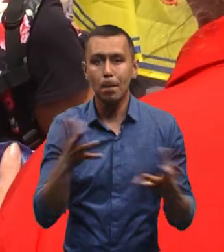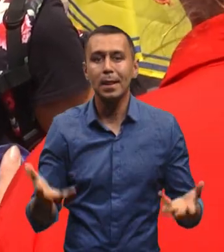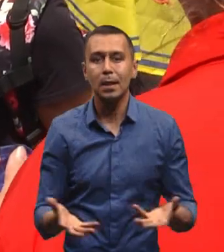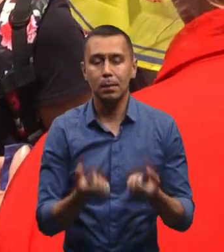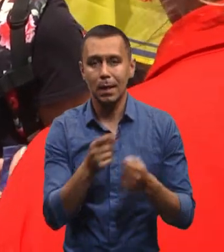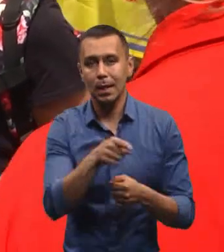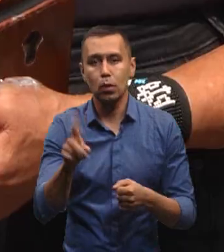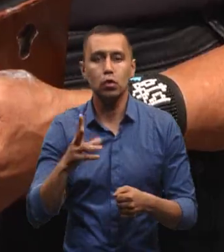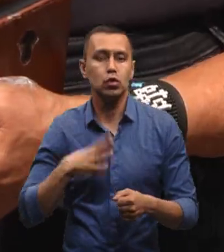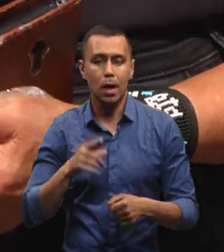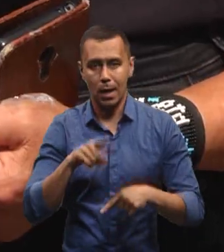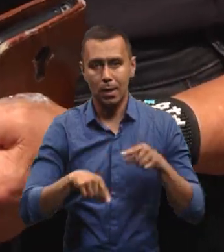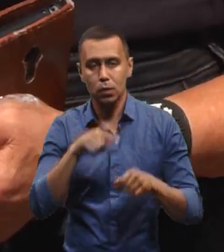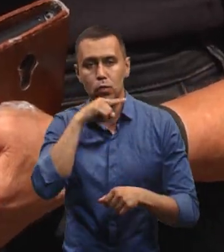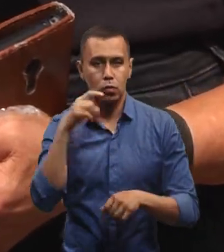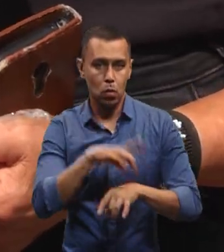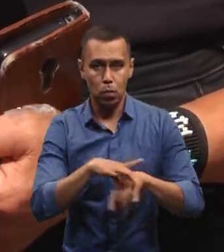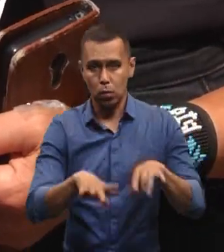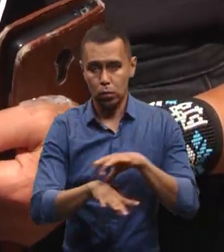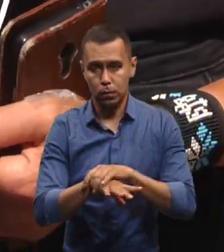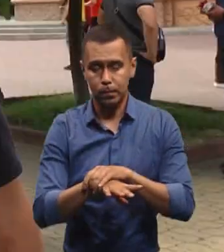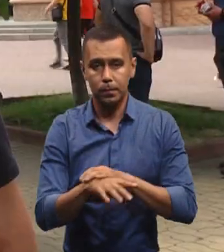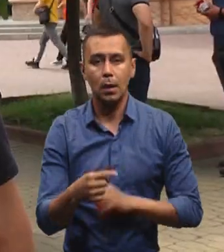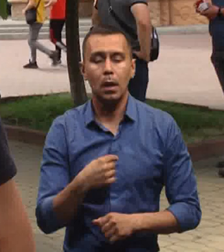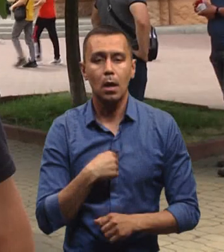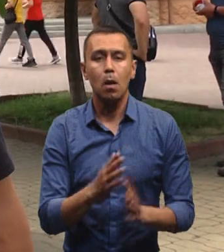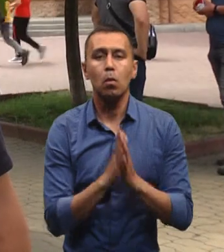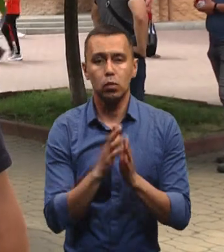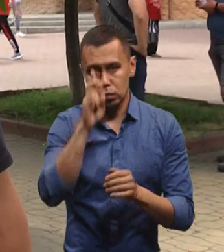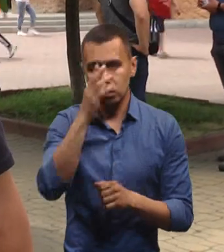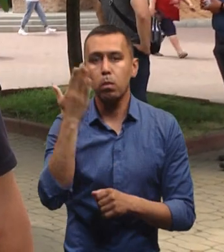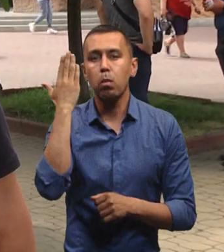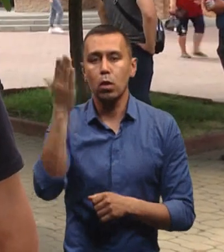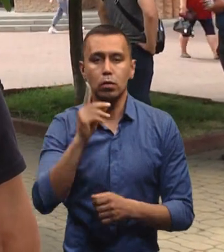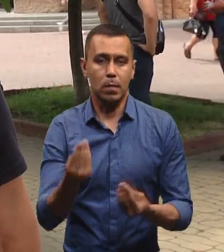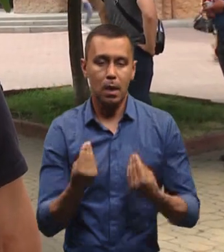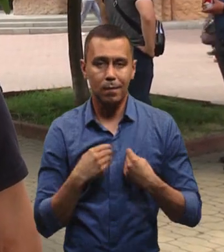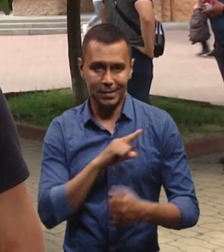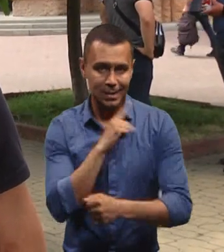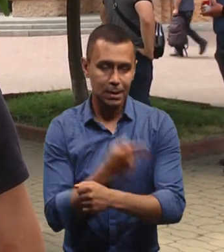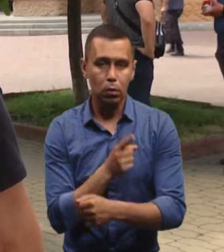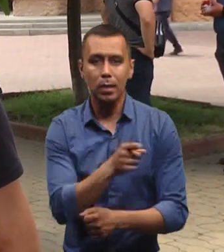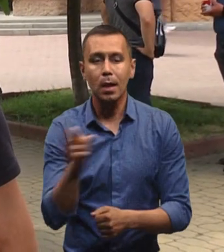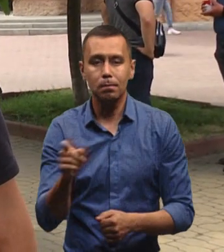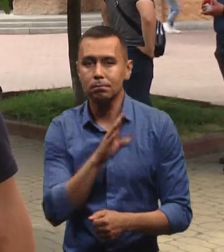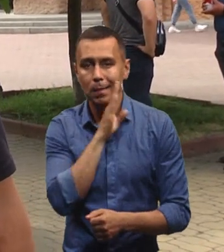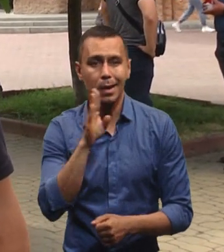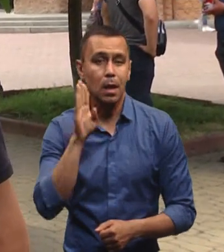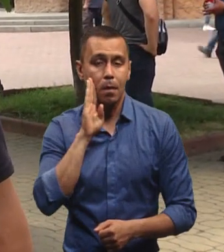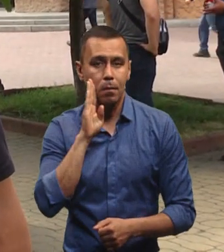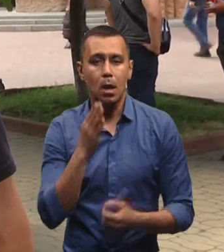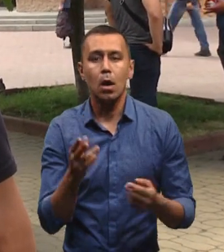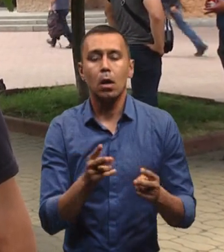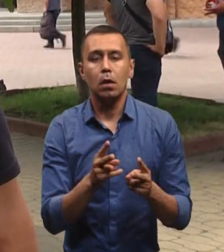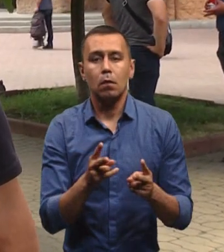підтримати тих, хто чекає рідних із російського полону. Я прошу Бога, щоб давав силу тим матерям, в